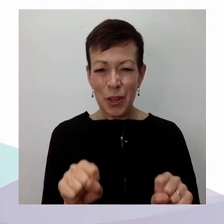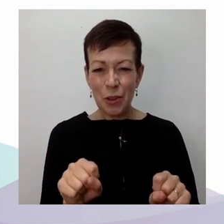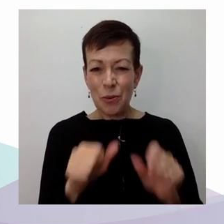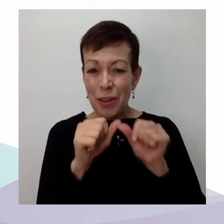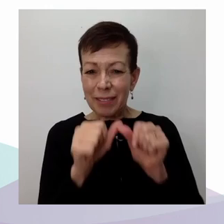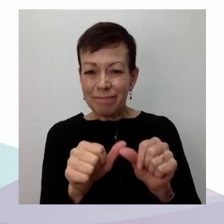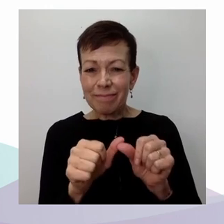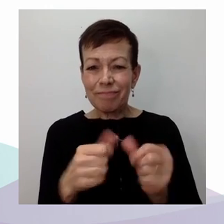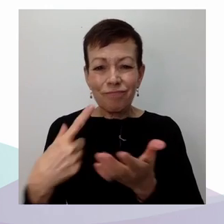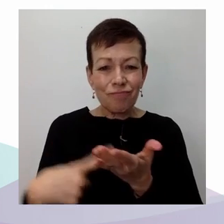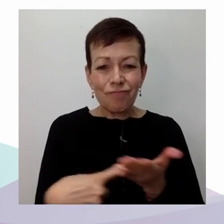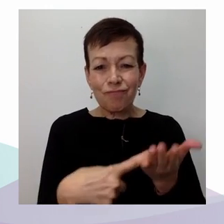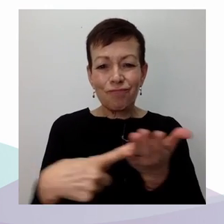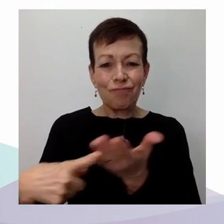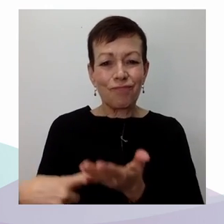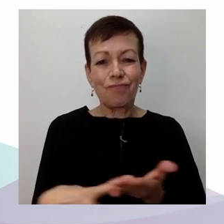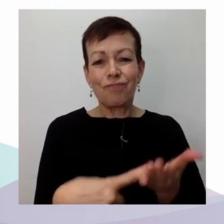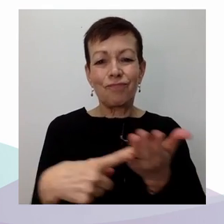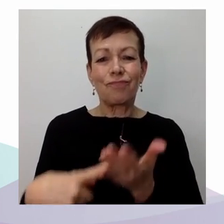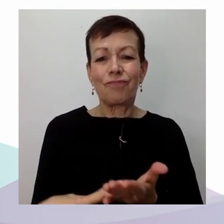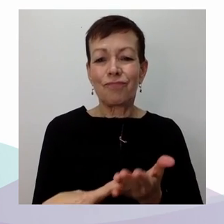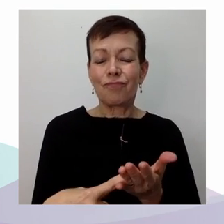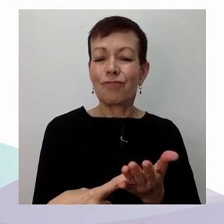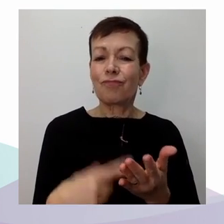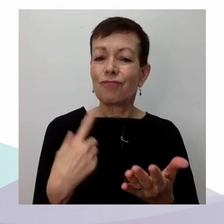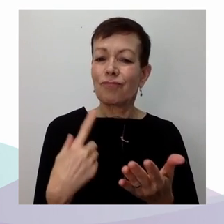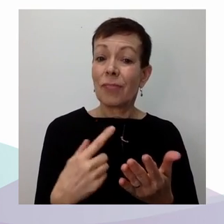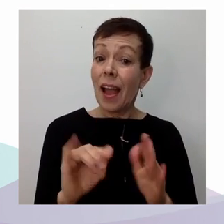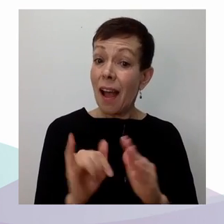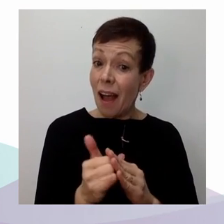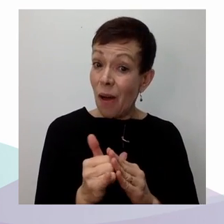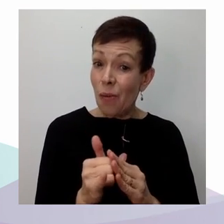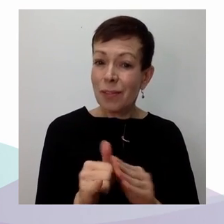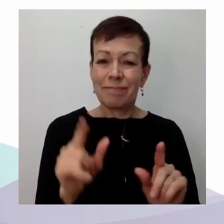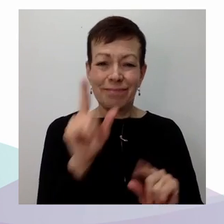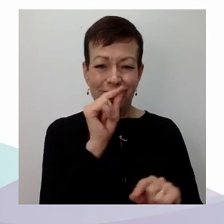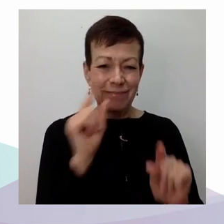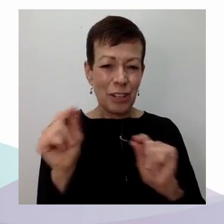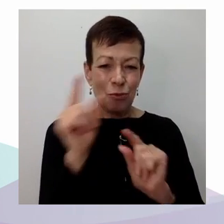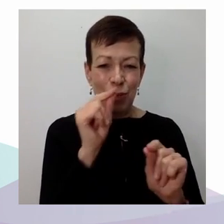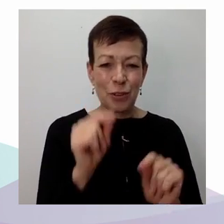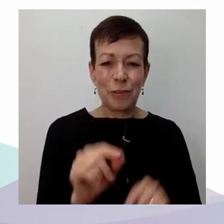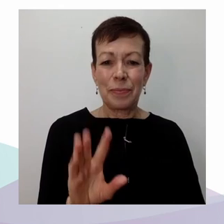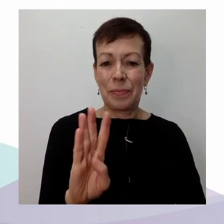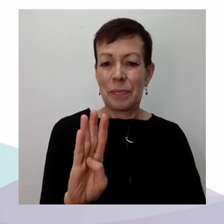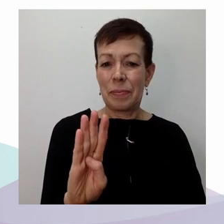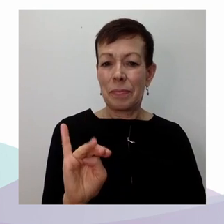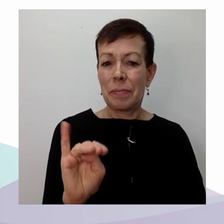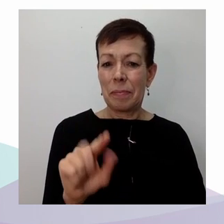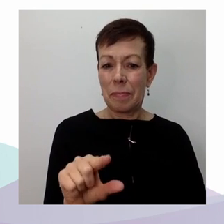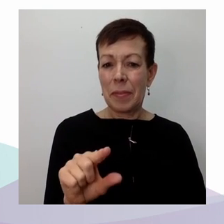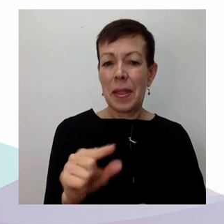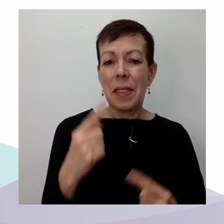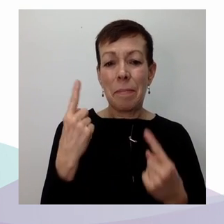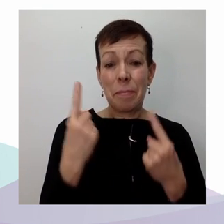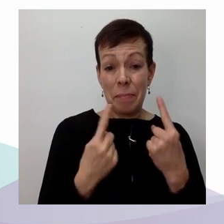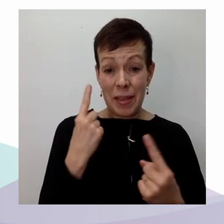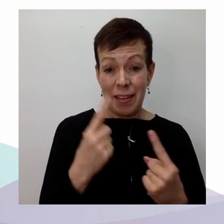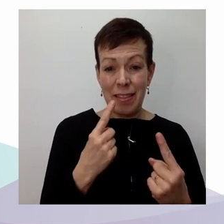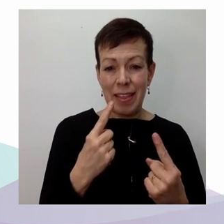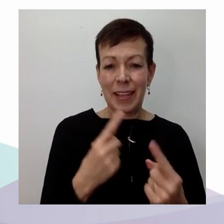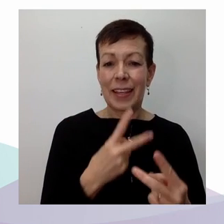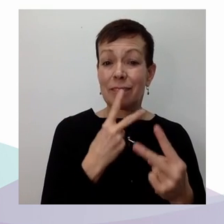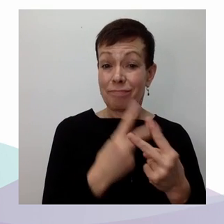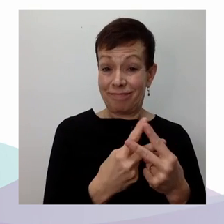Congrès SSH. Je vous remercie toutes et tous de vous être joints à nous aujourd'hui.